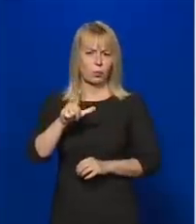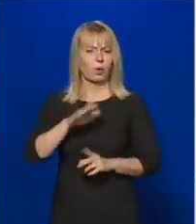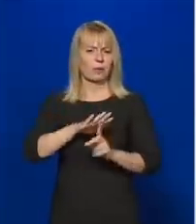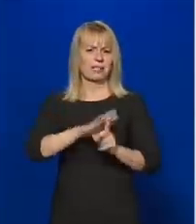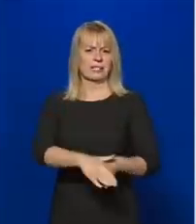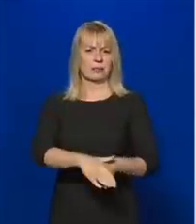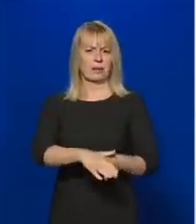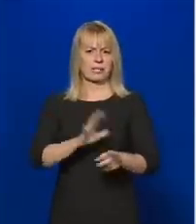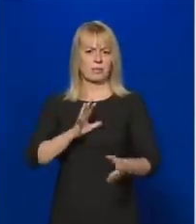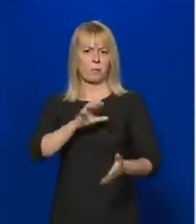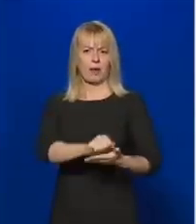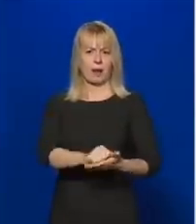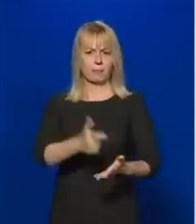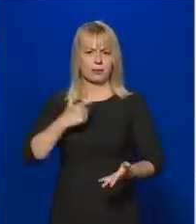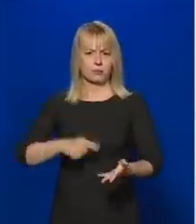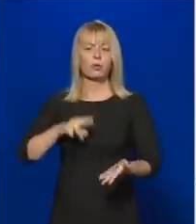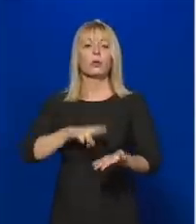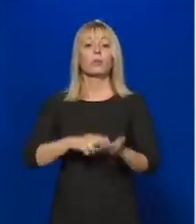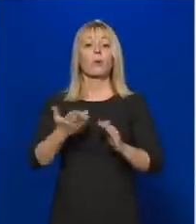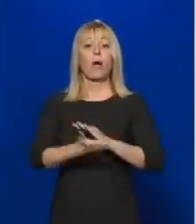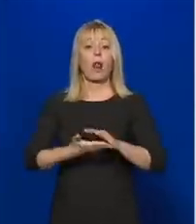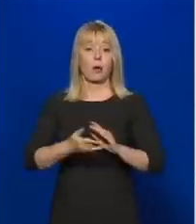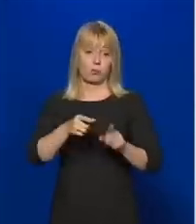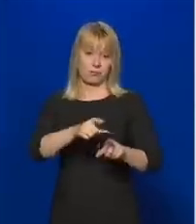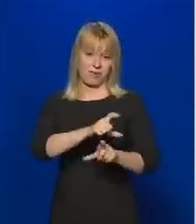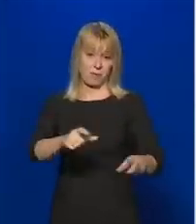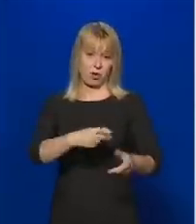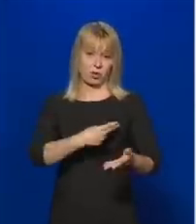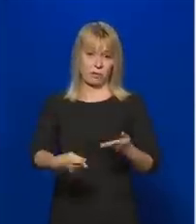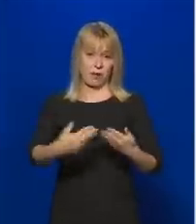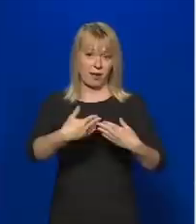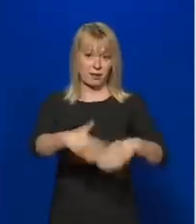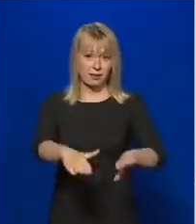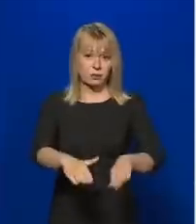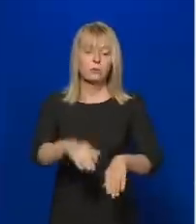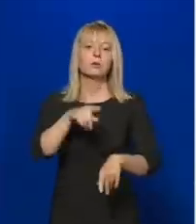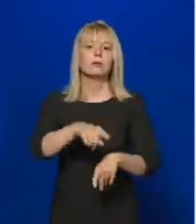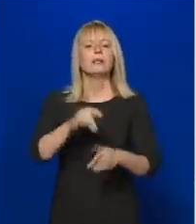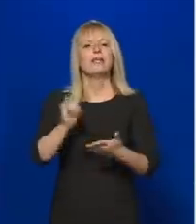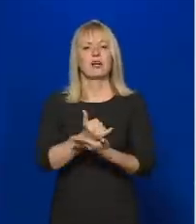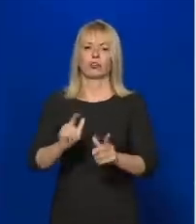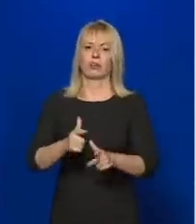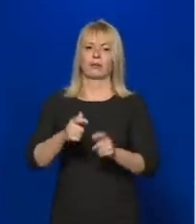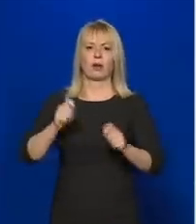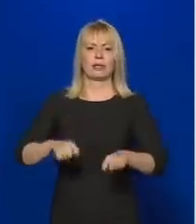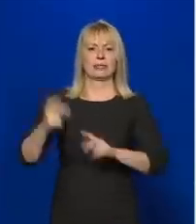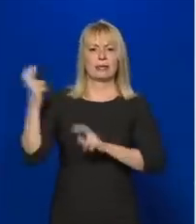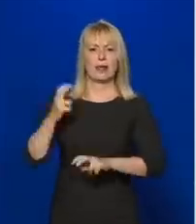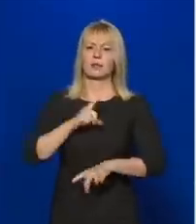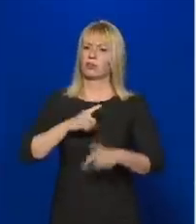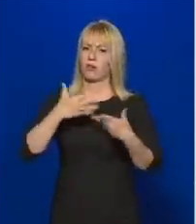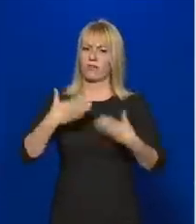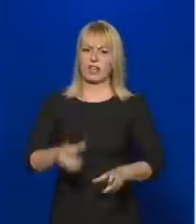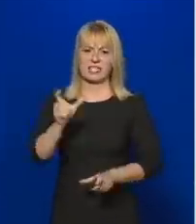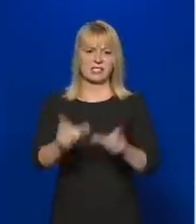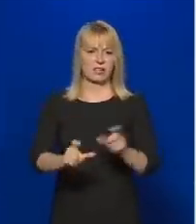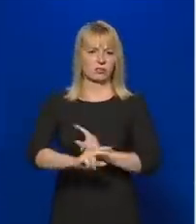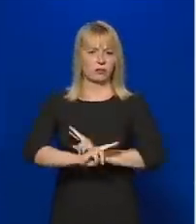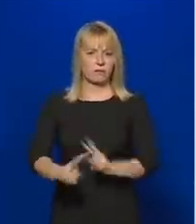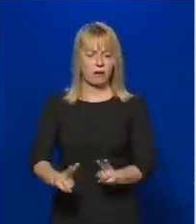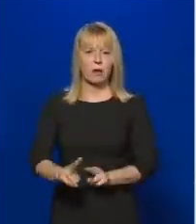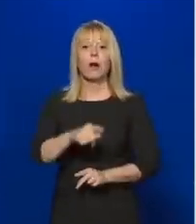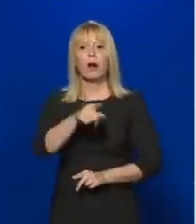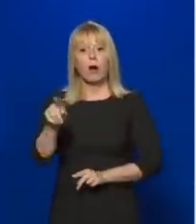megállapításával, ami a jogalapot szolgáltatta ehhez a perhez. Egy olyan igazságtalan ítéletről beszélünk, ahol csak vesztesek vannak. Azok is